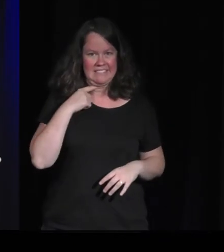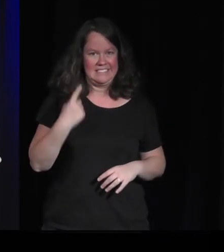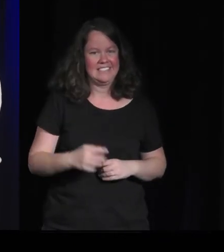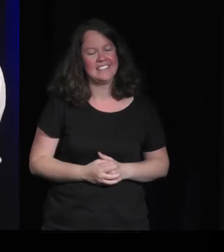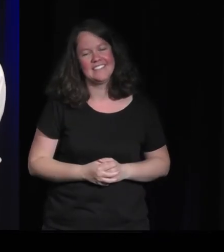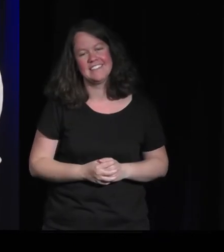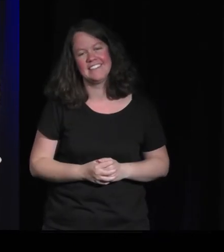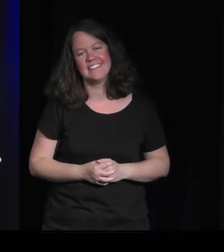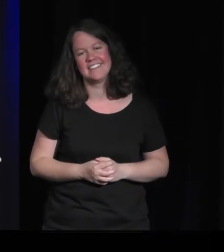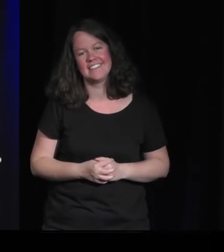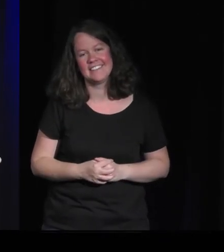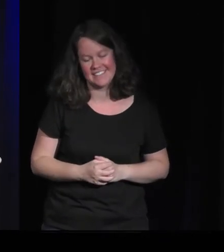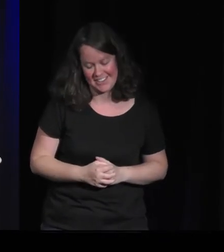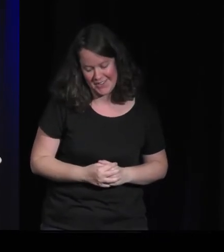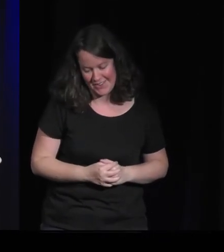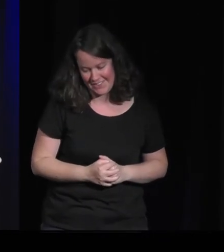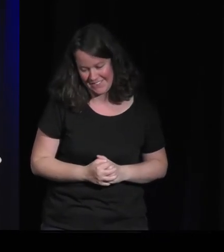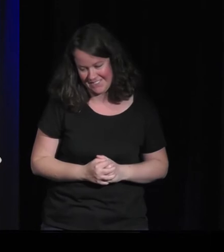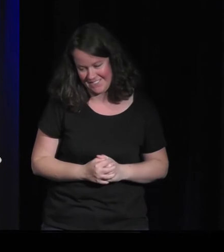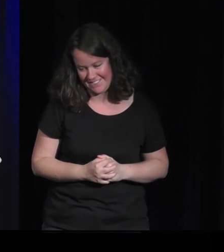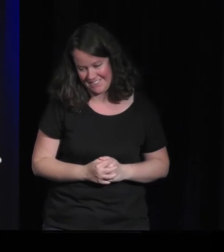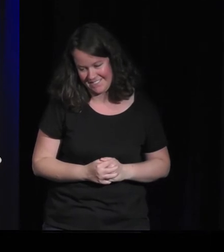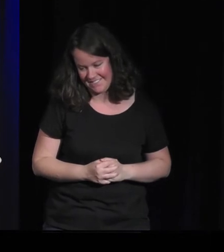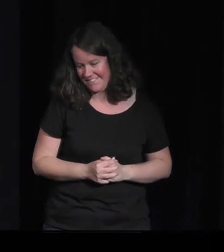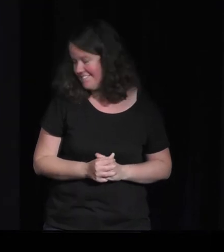Mais oui,'est...